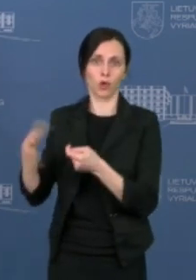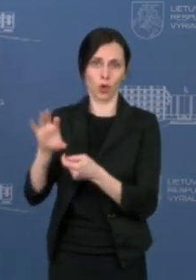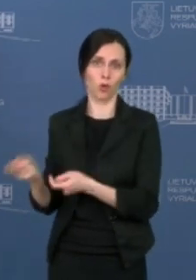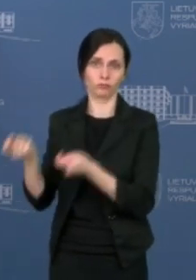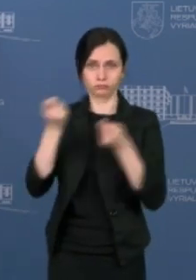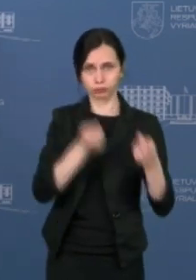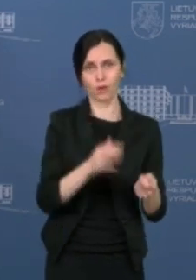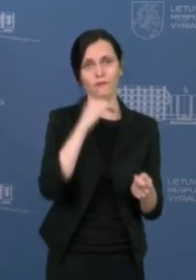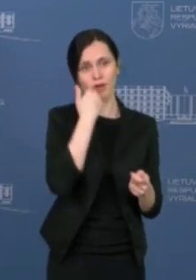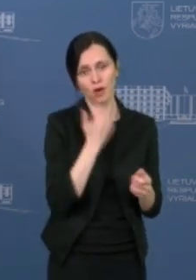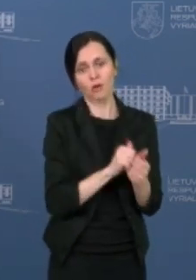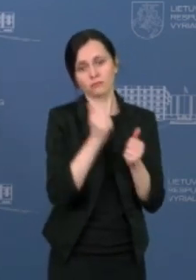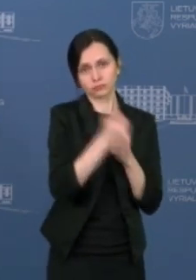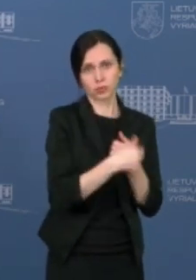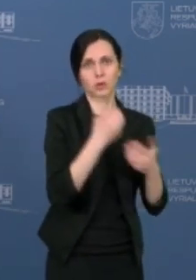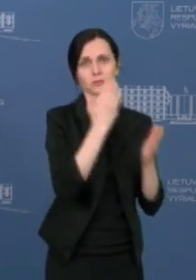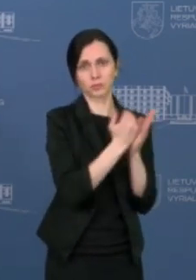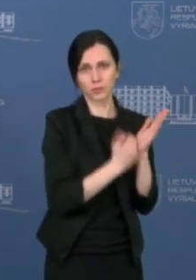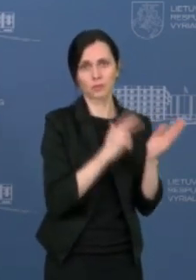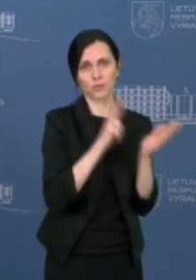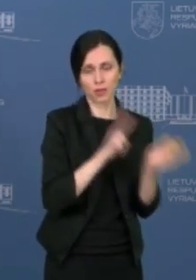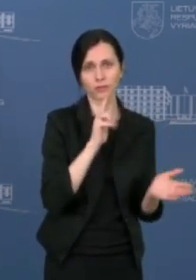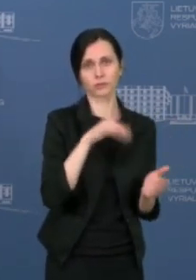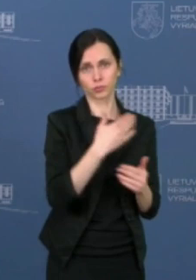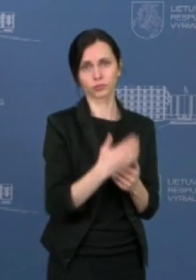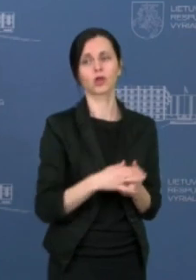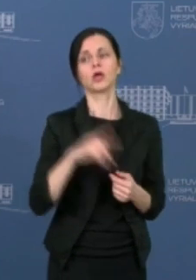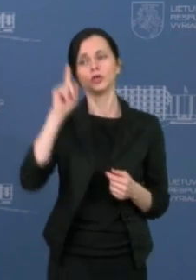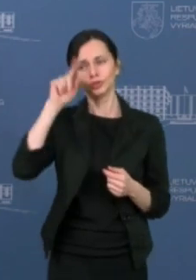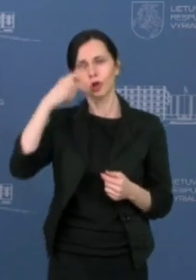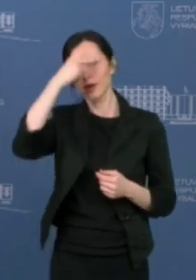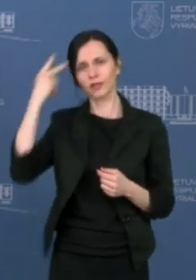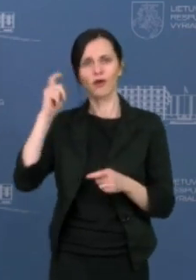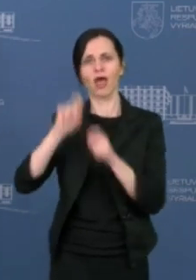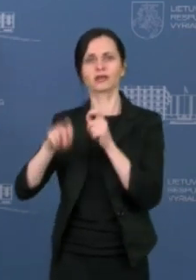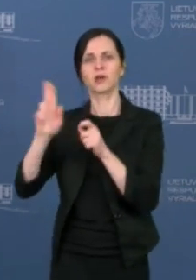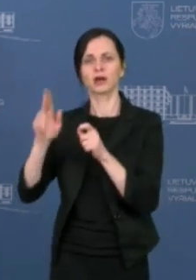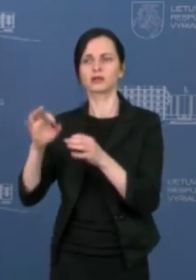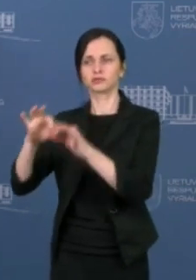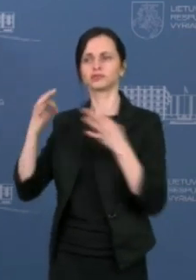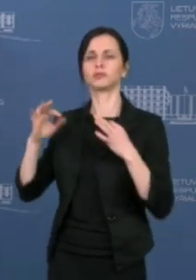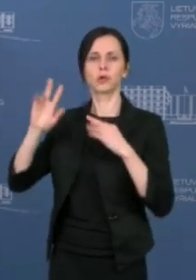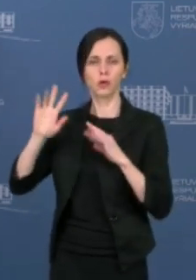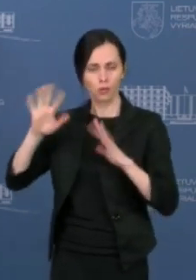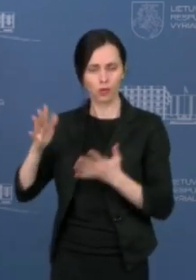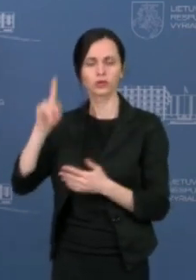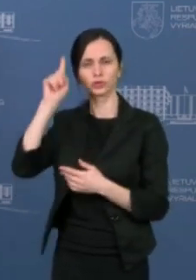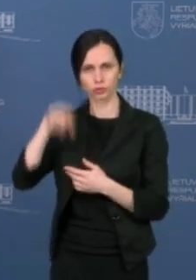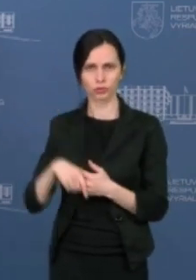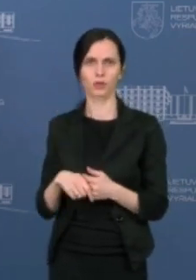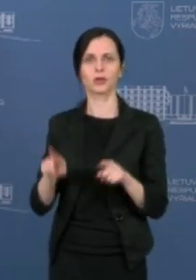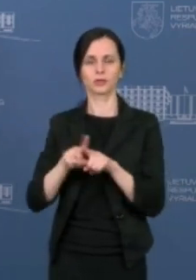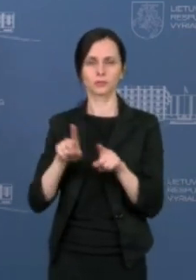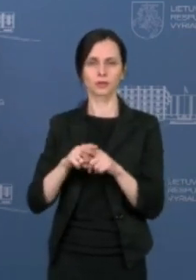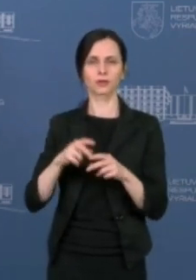patikslinsime, priimsime, žinome, ką mums rekomenduoja Lietuvos ekspertai, turime, nes kreipiamės valstybinės